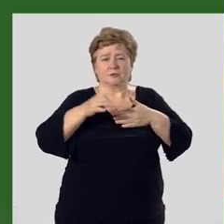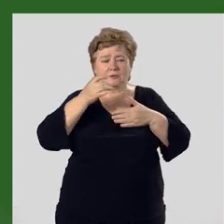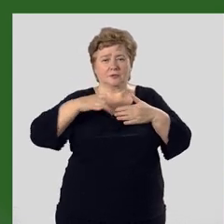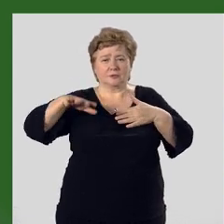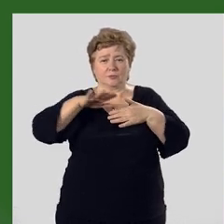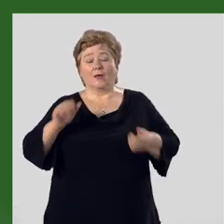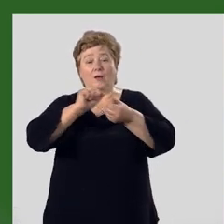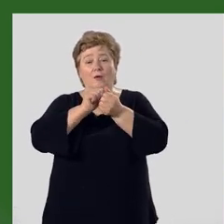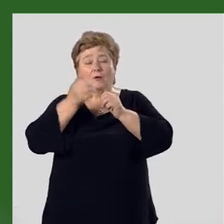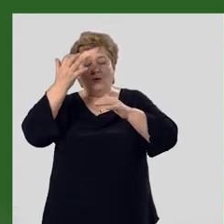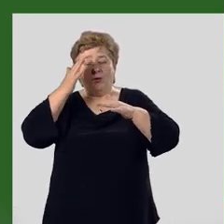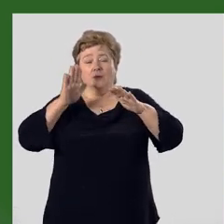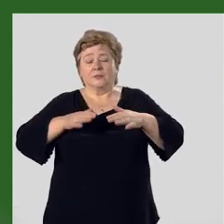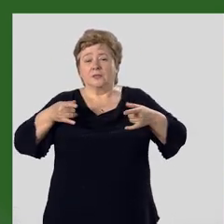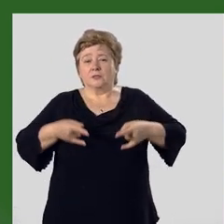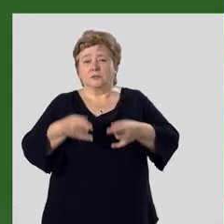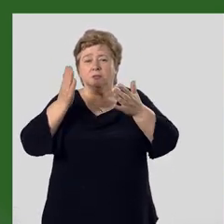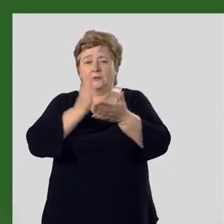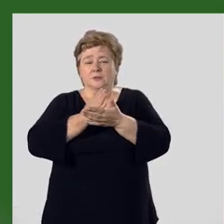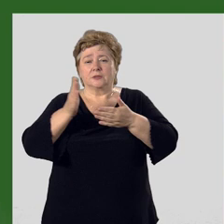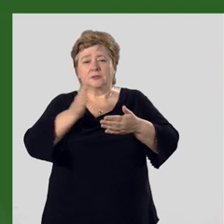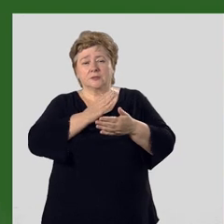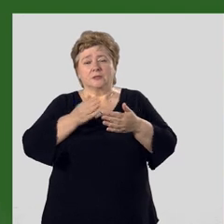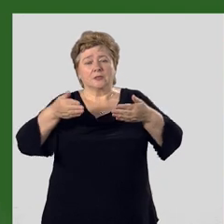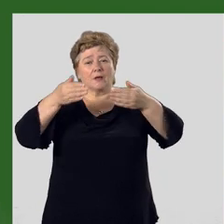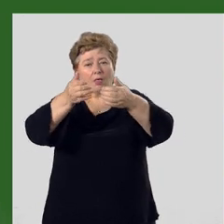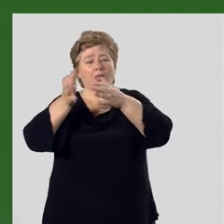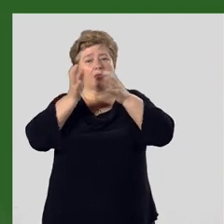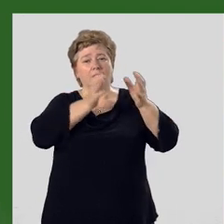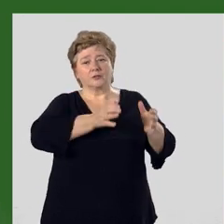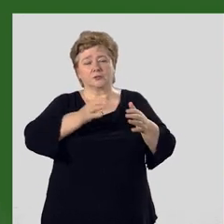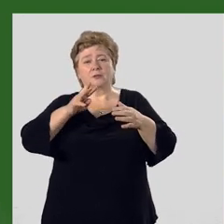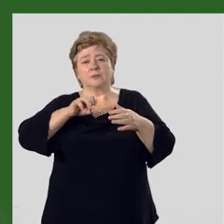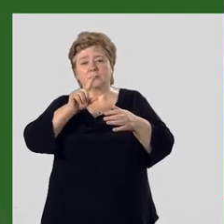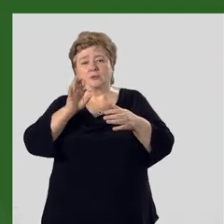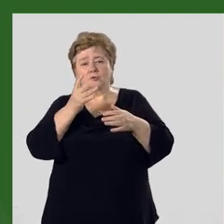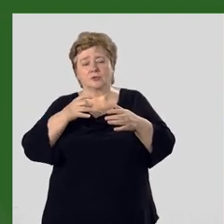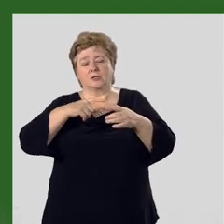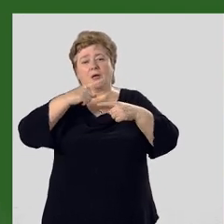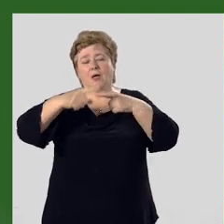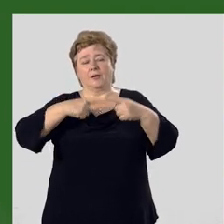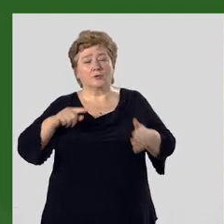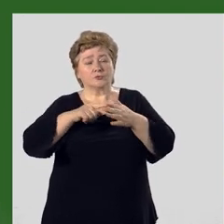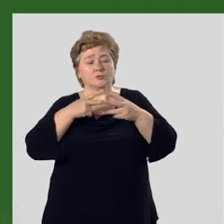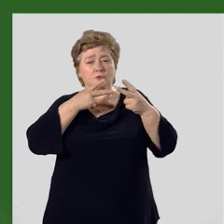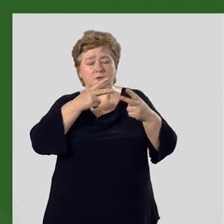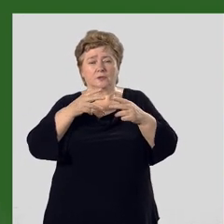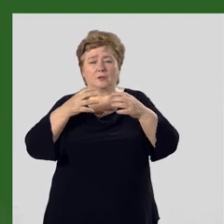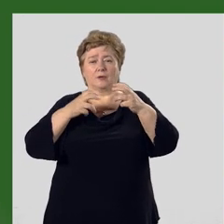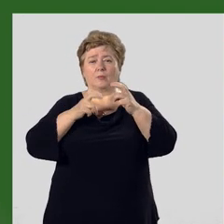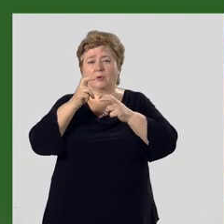республики угольные месторождения расположены среди отложений Мезозойской эры. С точки зрения